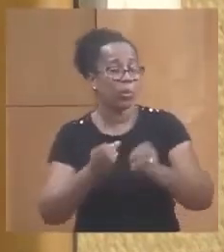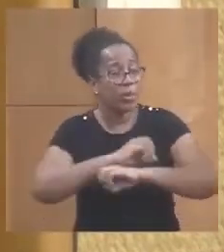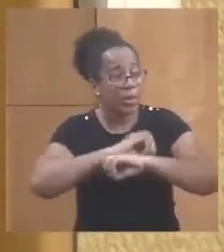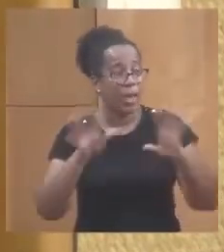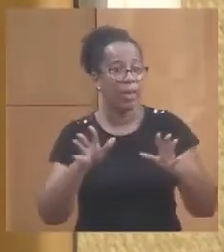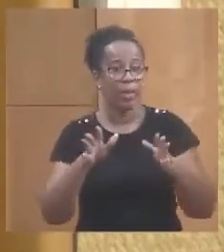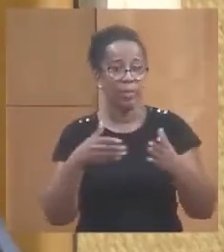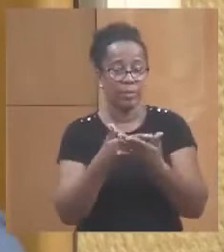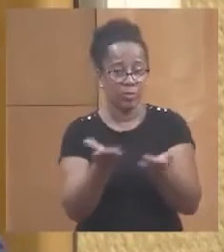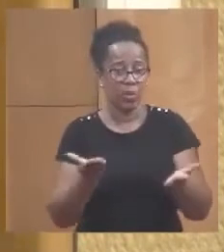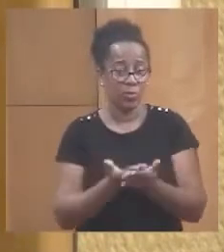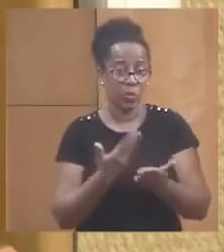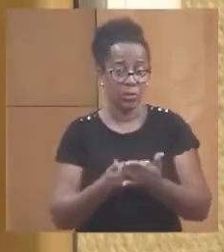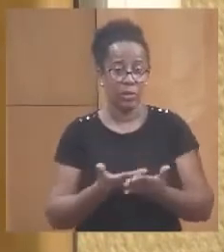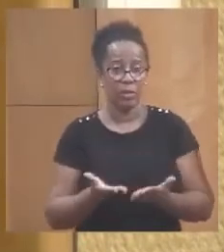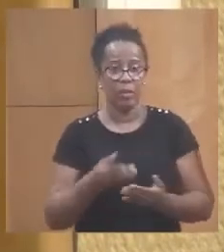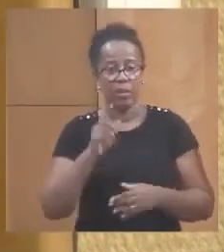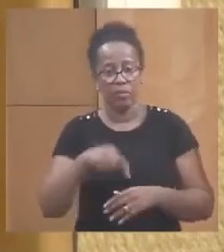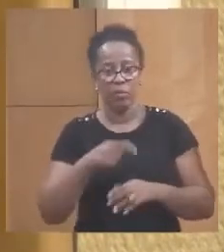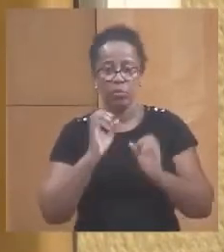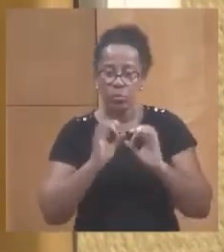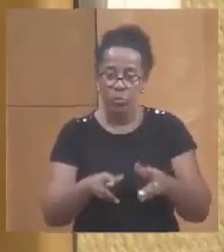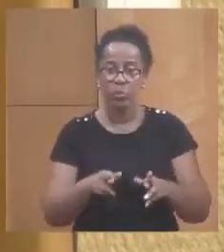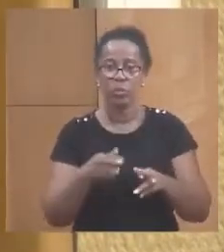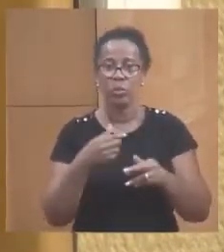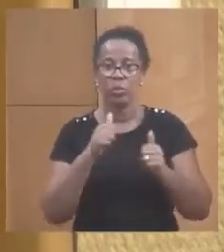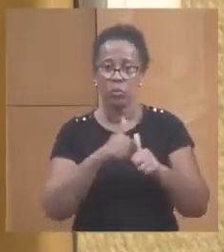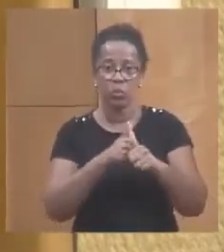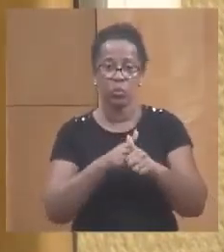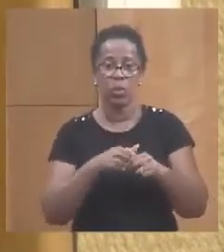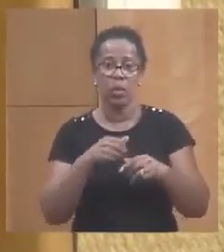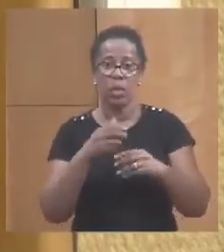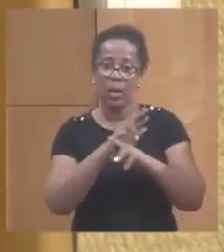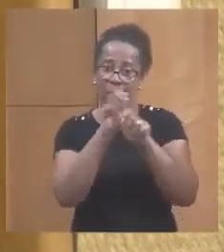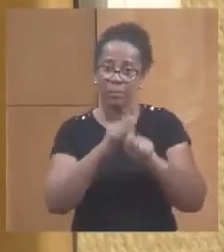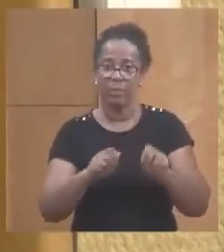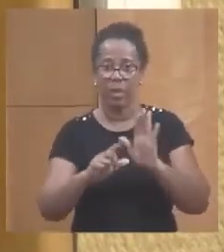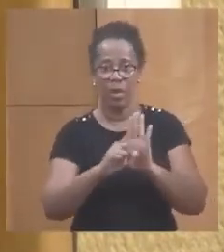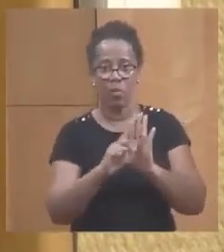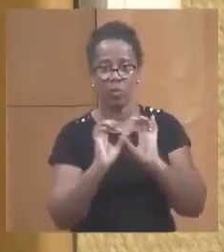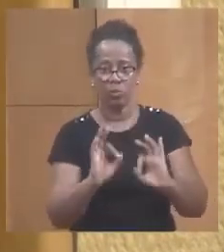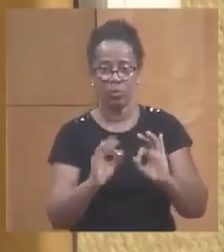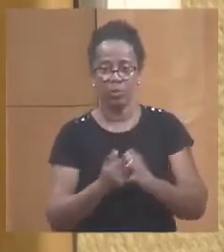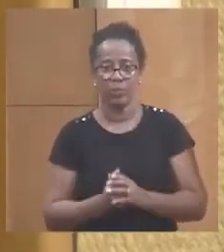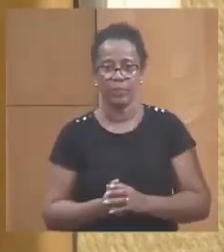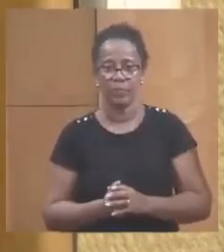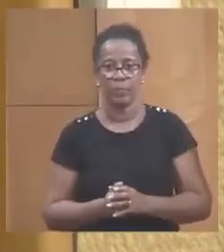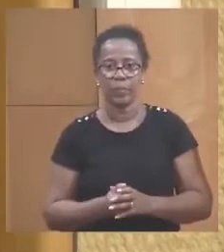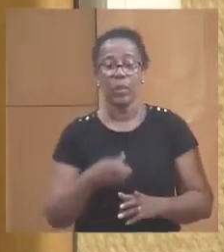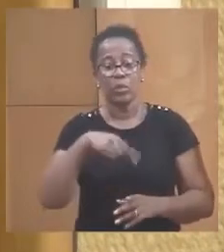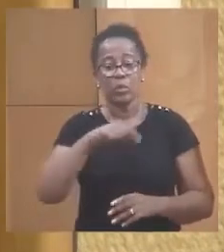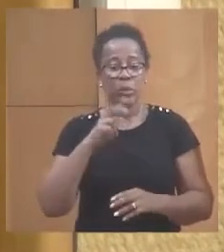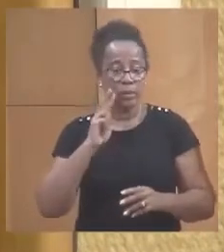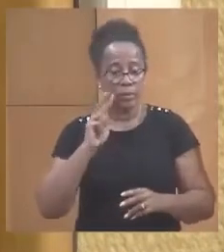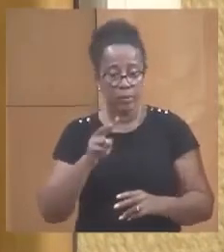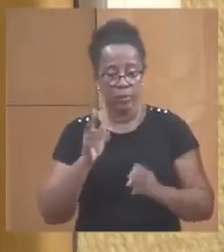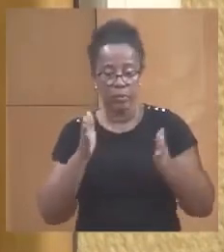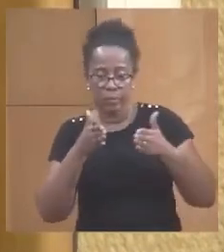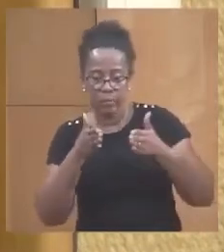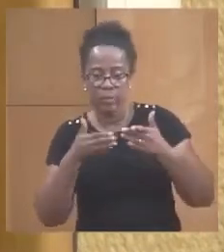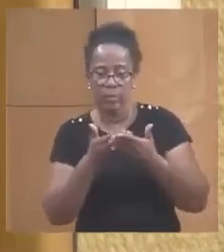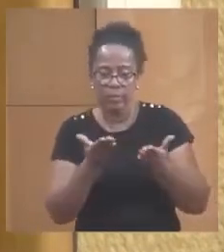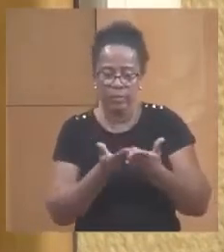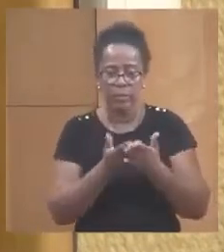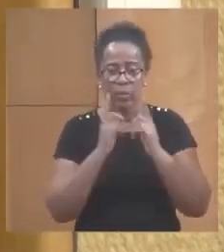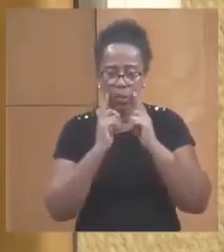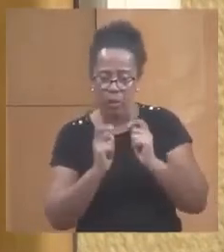ça pour qu soit su, d'ailleurs, qu'on soit dans la légalité partout. Mais, nous regardons avec attention les obligations